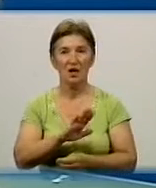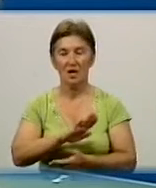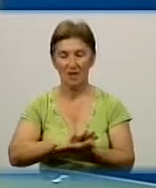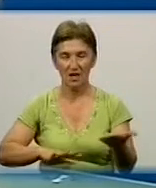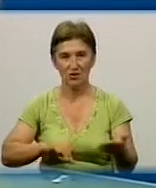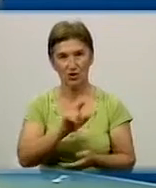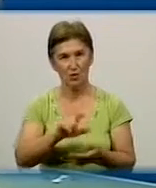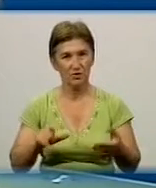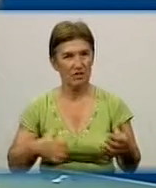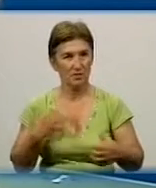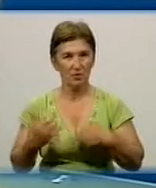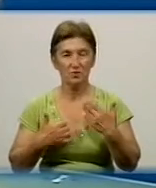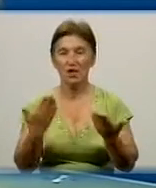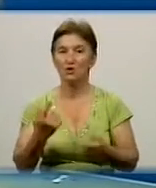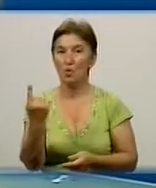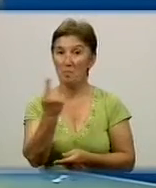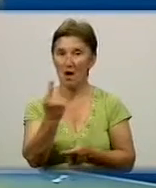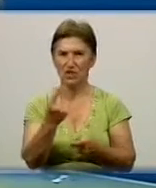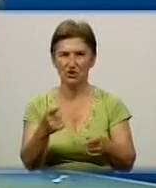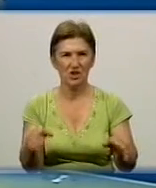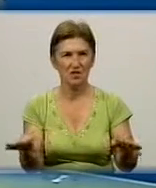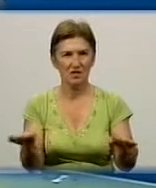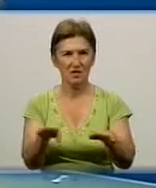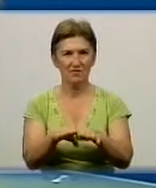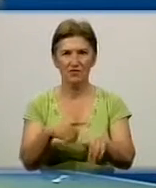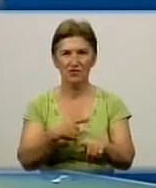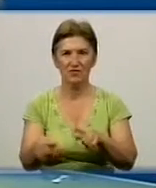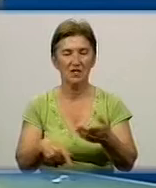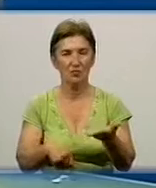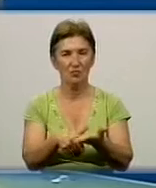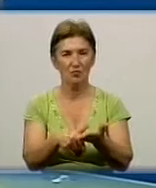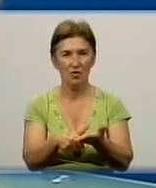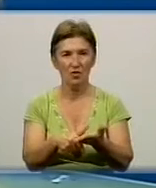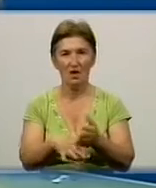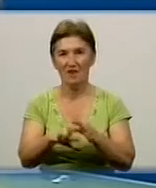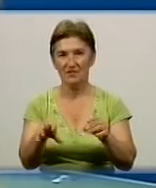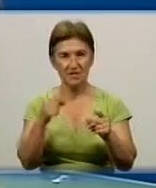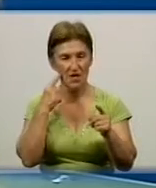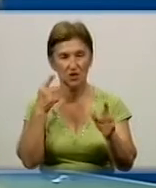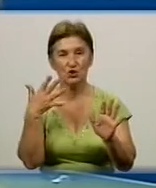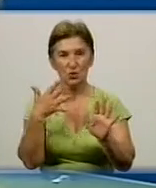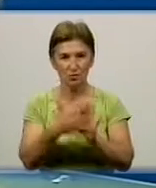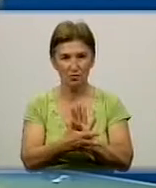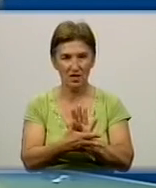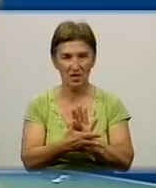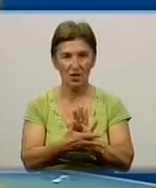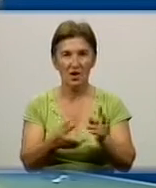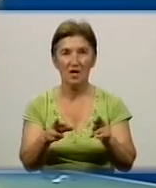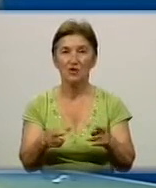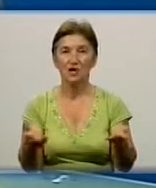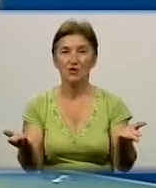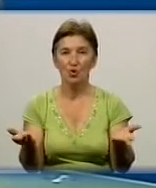занепокоєні, якщо перший рівень і швидка допомога тут все більш-менш зрозуміло, і люди розуміють, для чого це